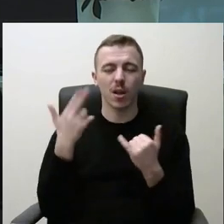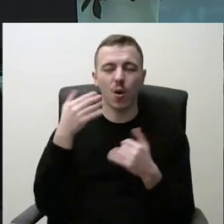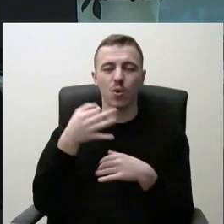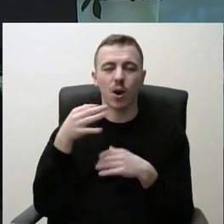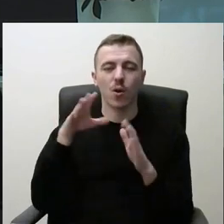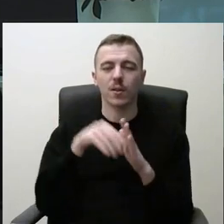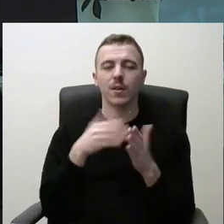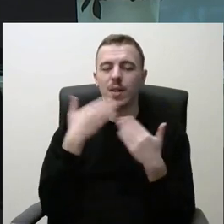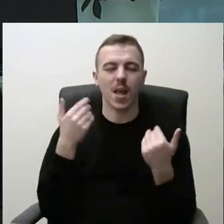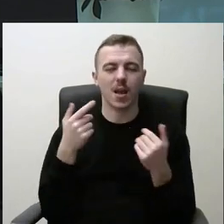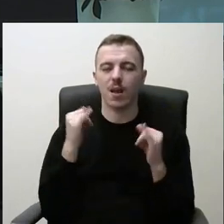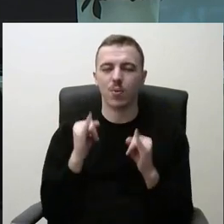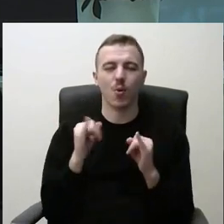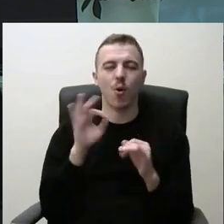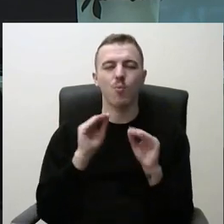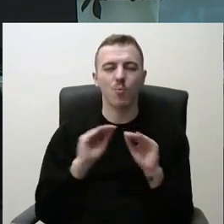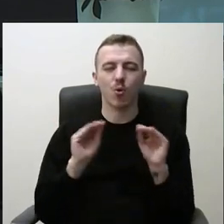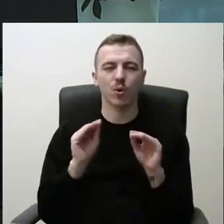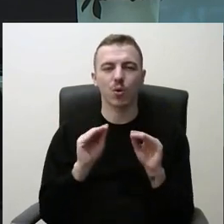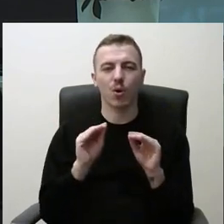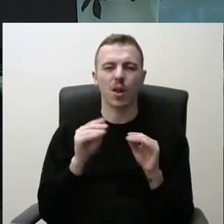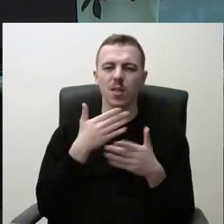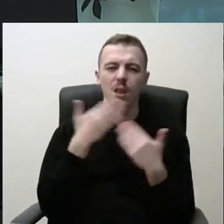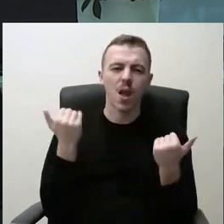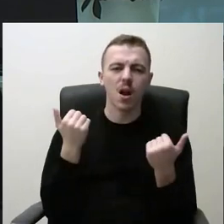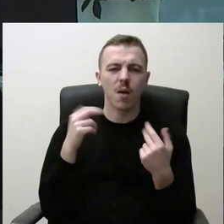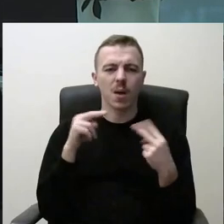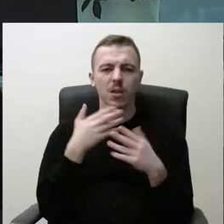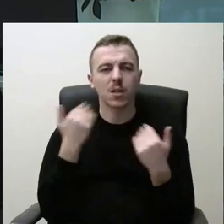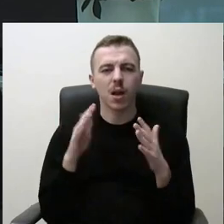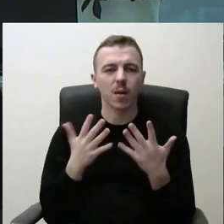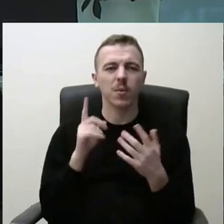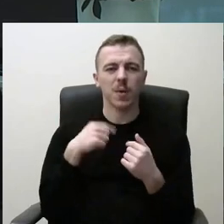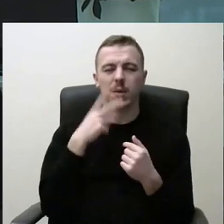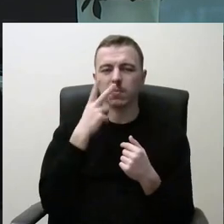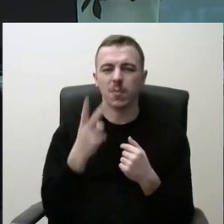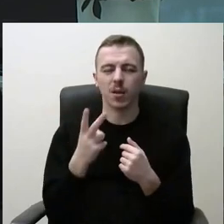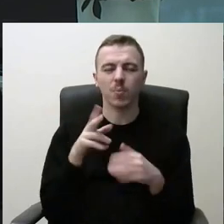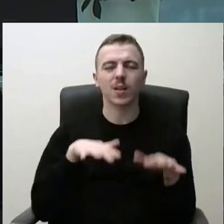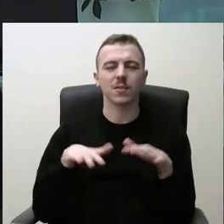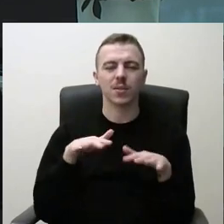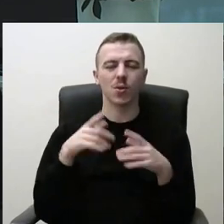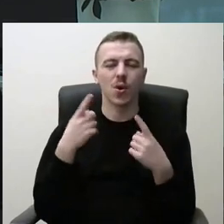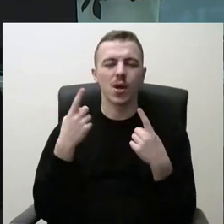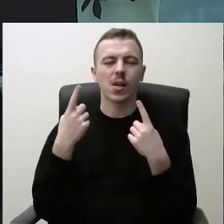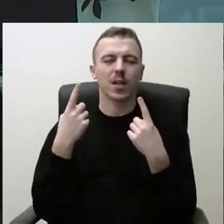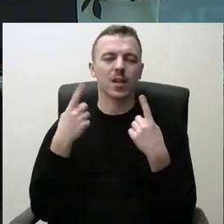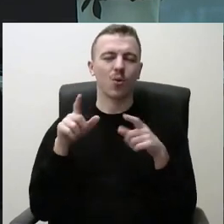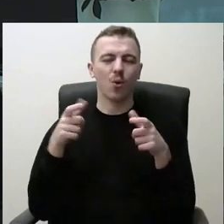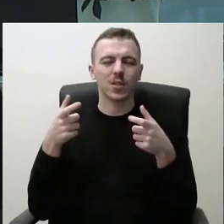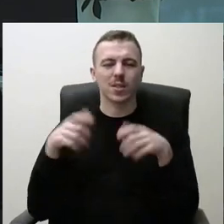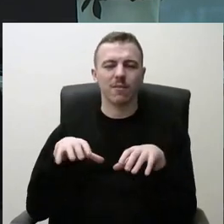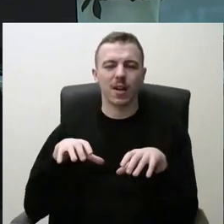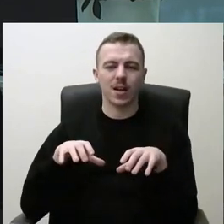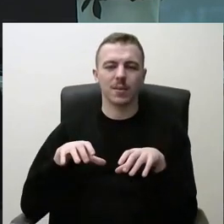nėra tos tragedijos dėl mokytojo, kad nebūtų arba nebūtų ką pakeisti, tačiau mes matom, kas vyksta kitoj visose savaldybėse, kad